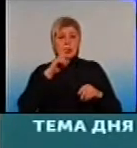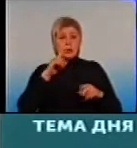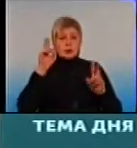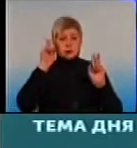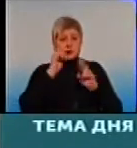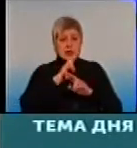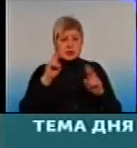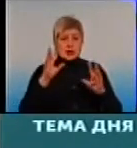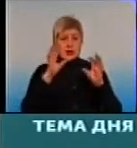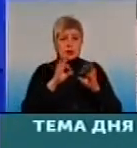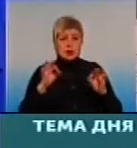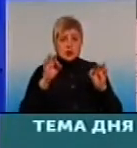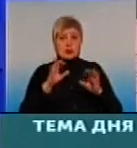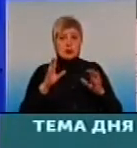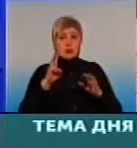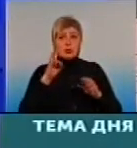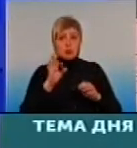понимает, может быть. Понимаете?